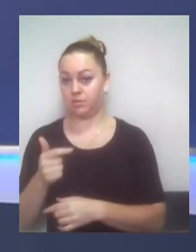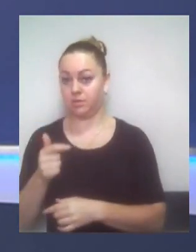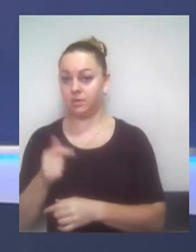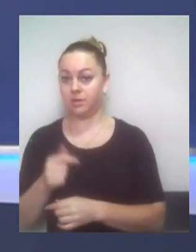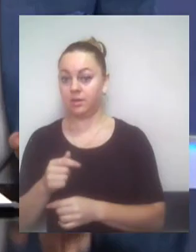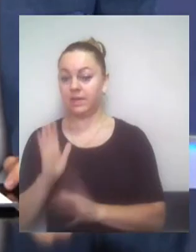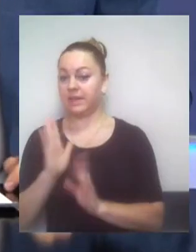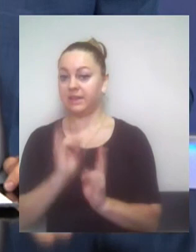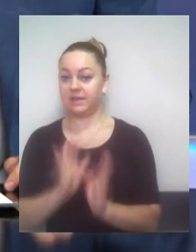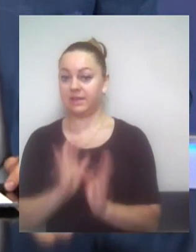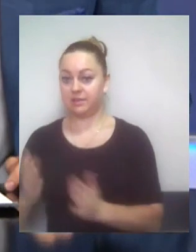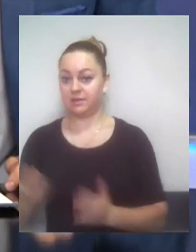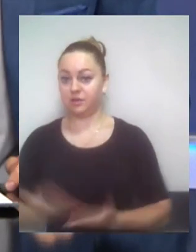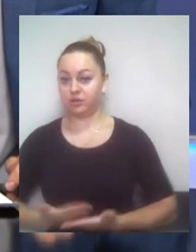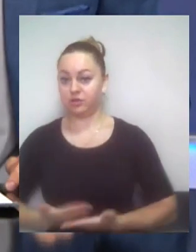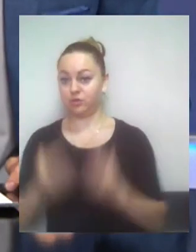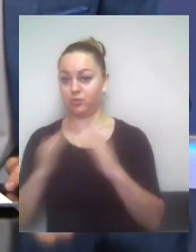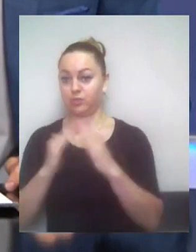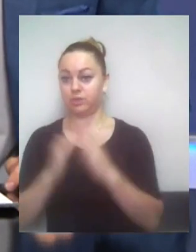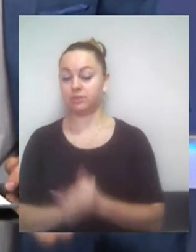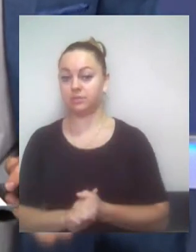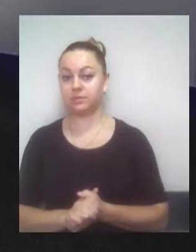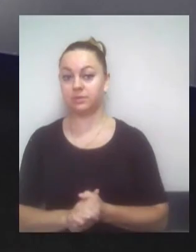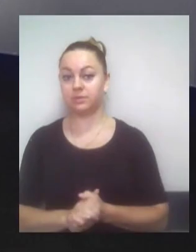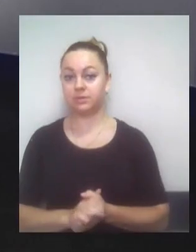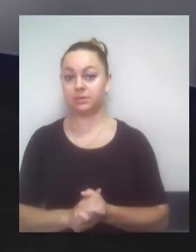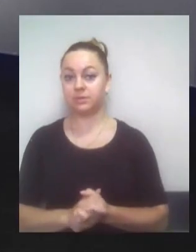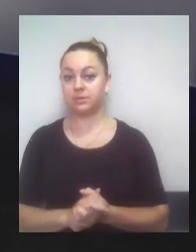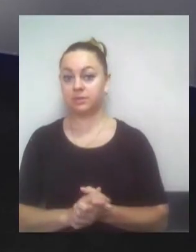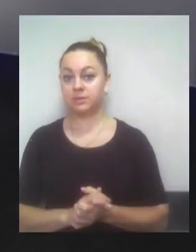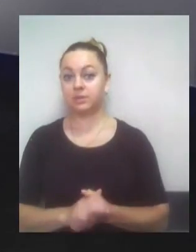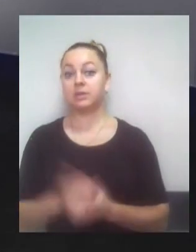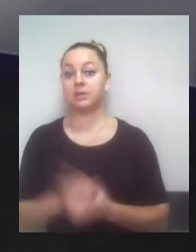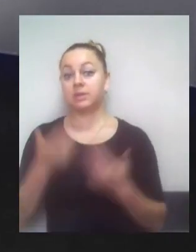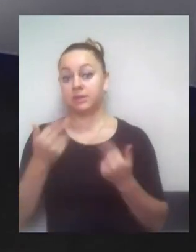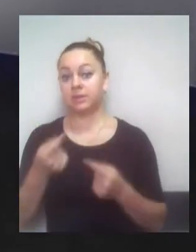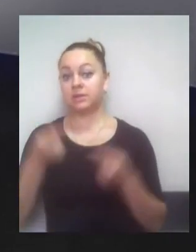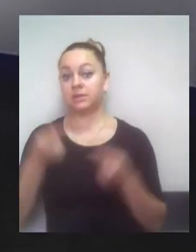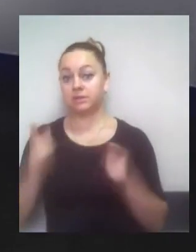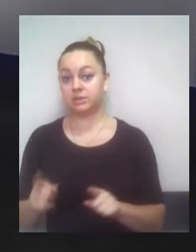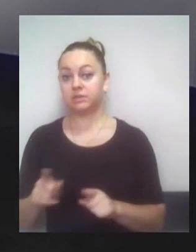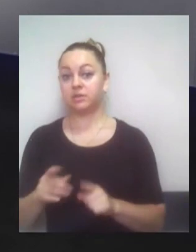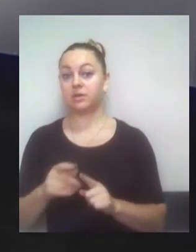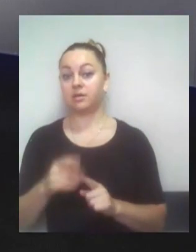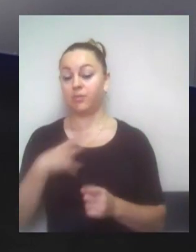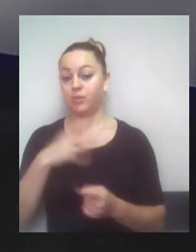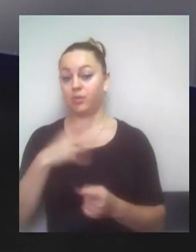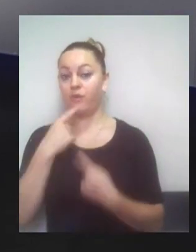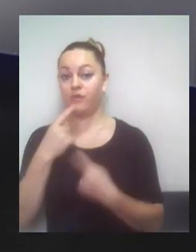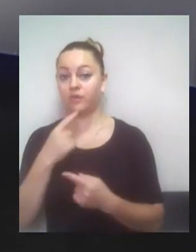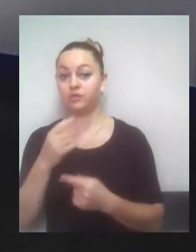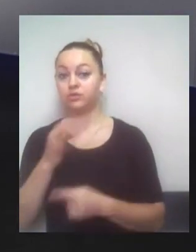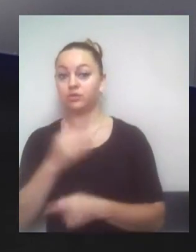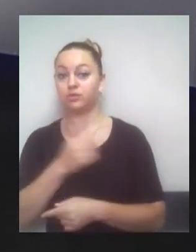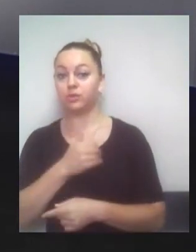даного будинку. Пані Ладо, ваше слово? Так, дійсно, впродовж вашої репліки хотілося б зазначити,